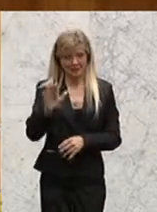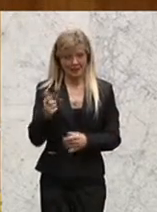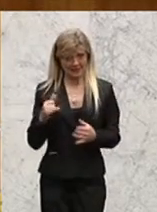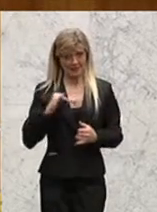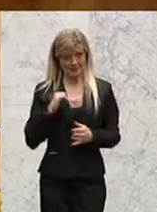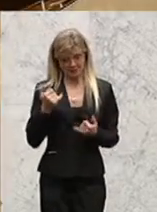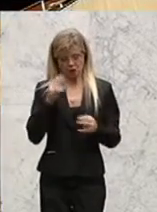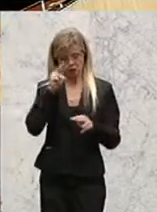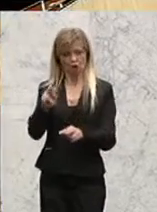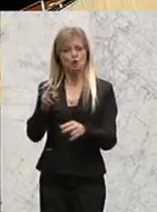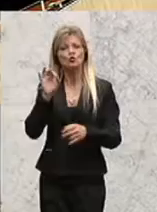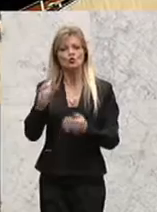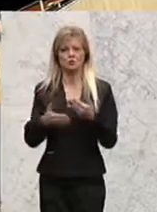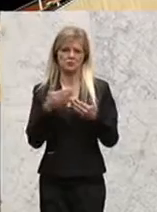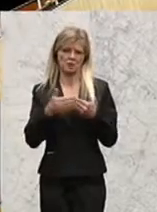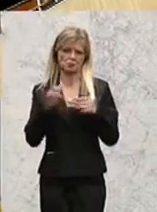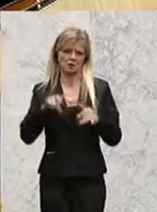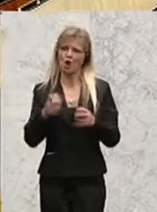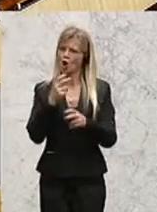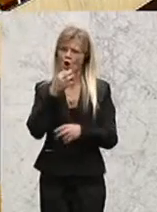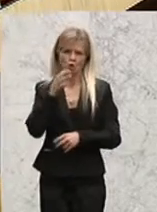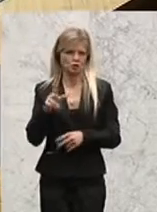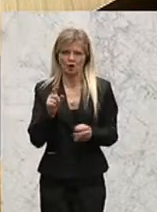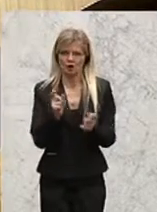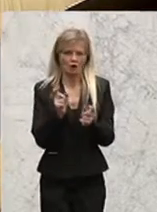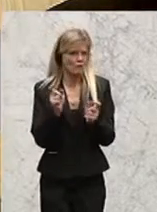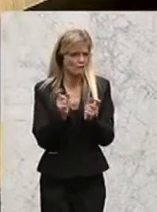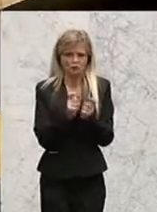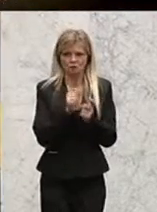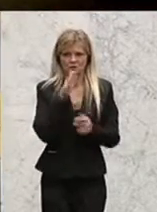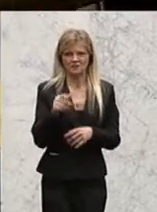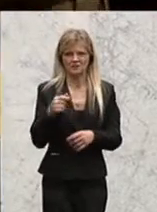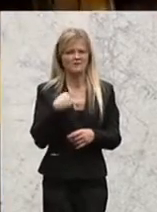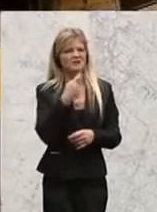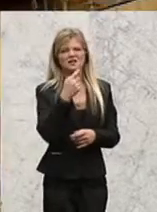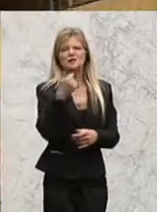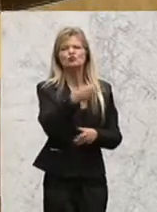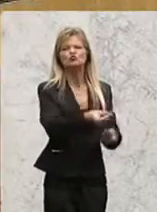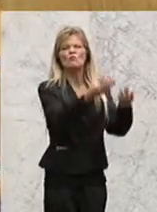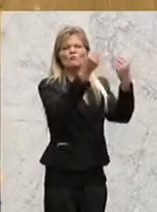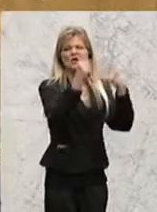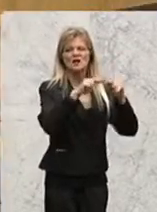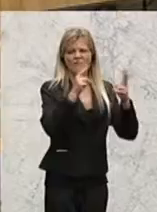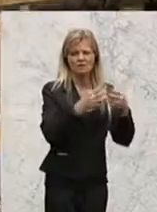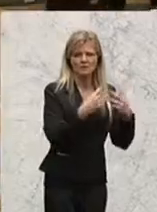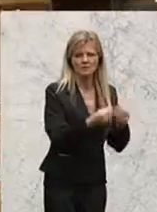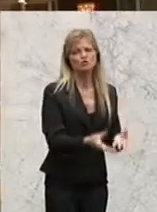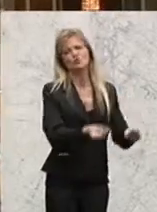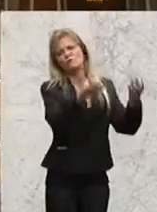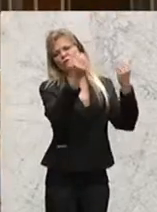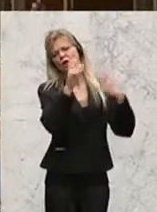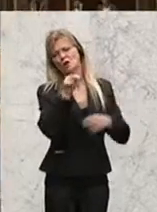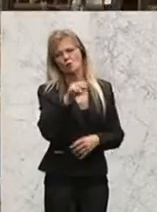Weil mir viele hervorgeworfen haben, ah, sprich nicht zu viel von der Weltgemeinschaft. Sprich nicht zu viel von den USA, von den Öl-Multis.